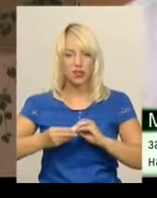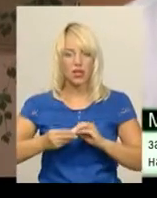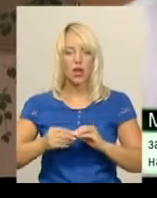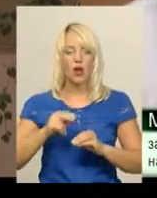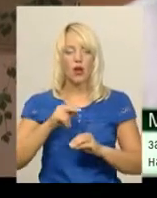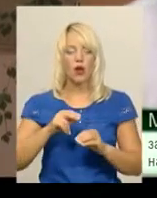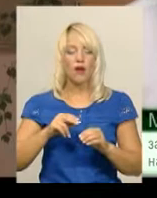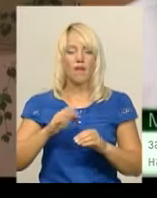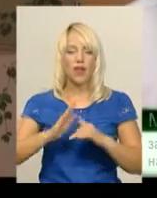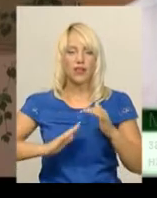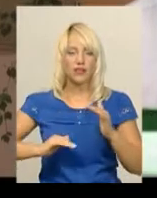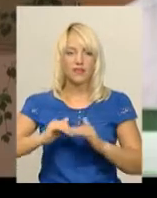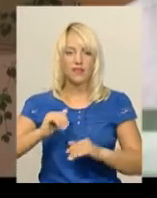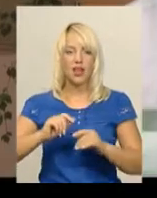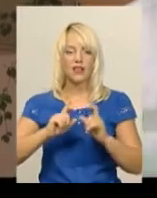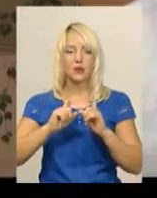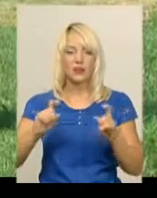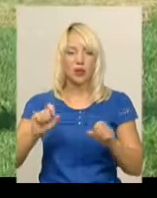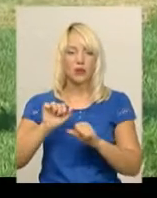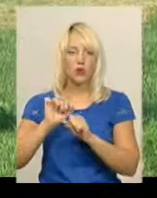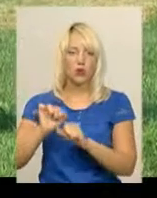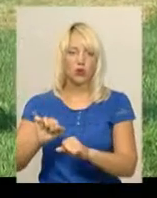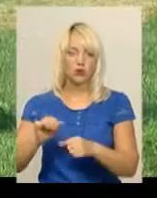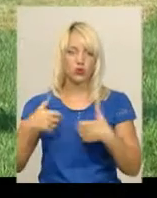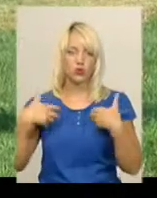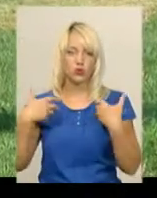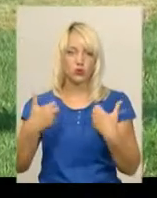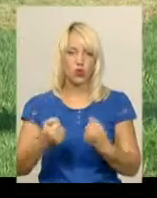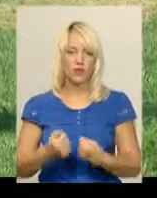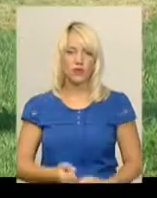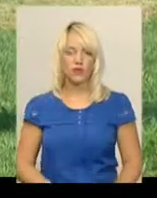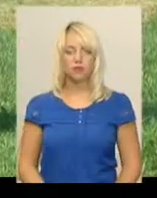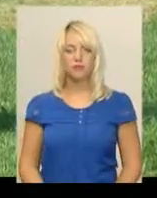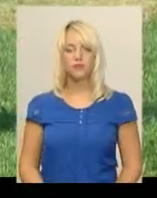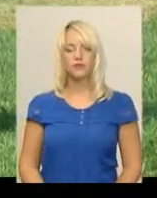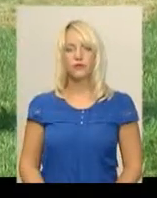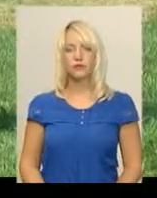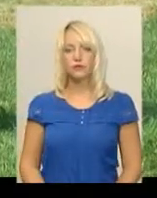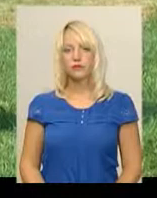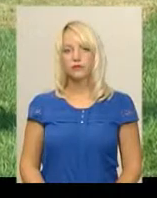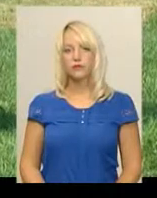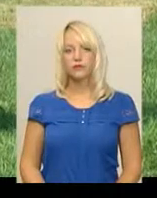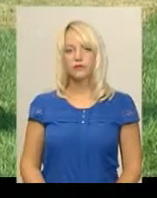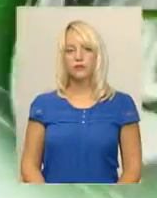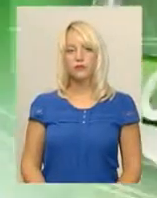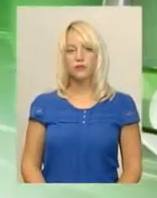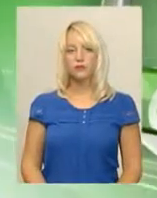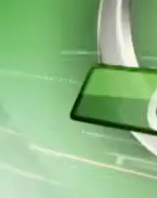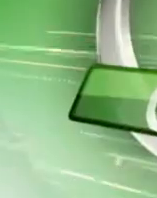фахівця Департаменту охорони здоров'я. Світлана Поробок, Олександр Горішевський, Віктор Кривий – Новини, Поділяцентр.